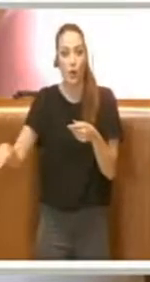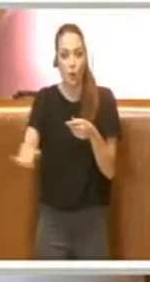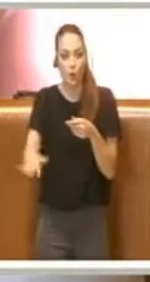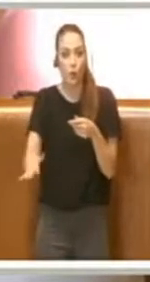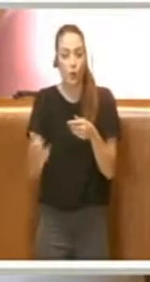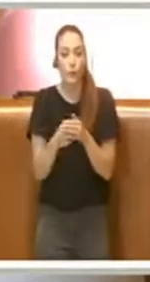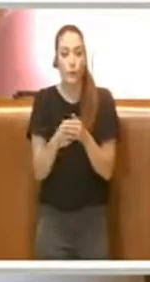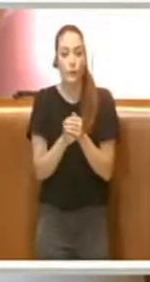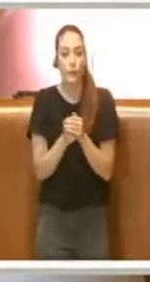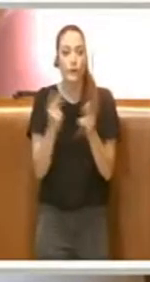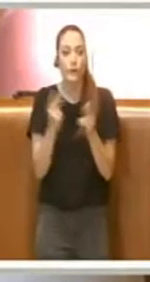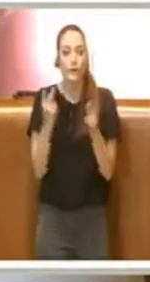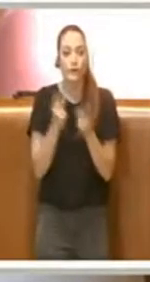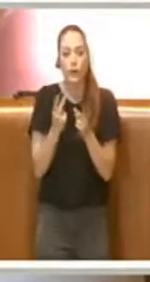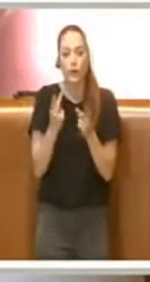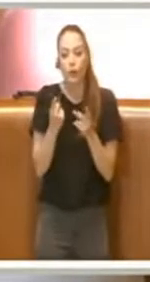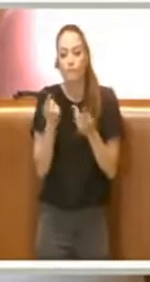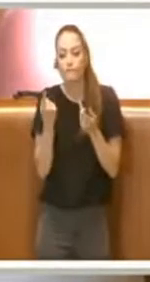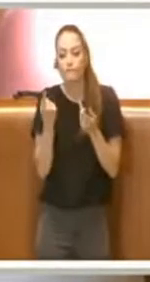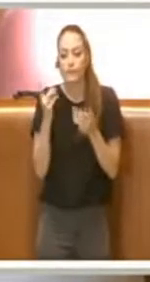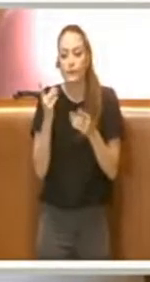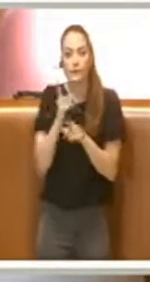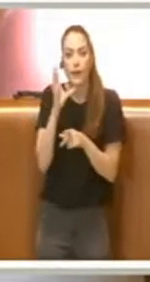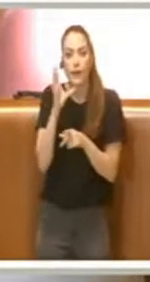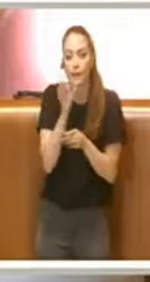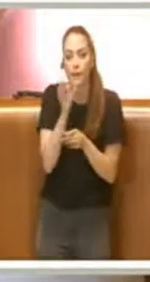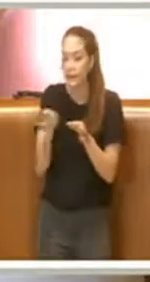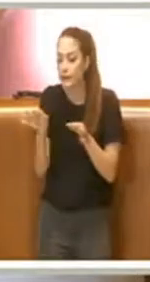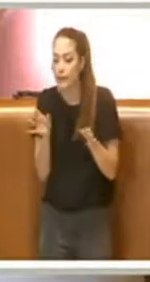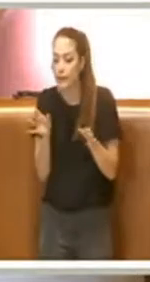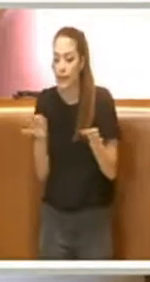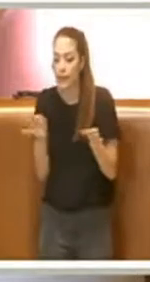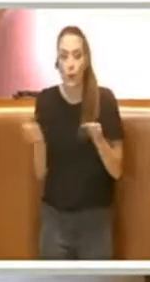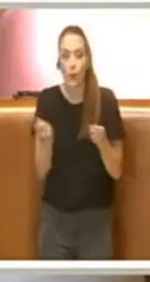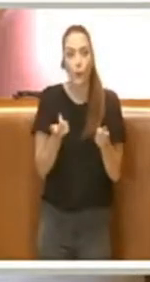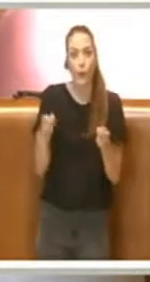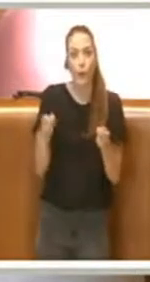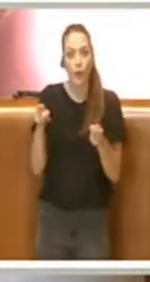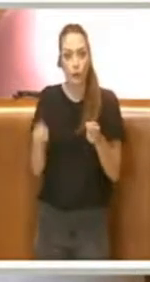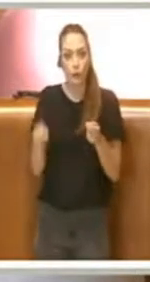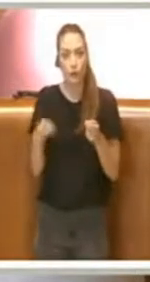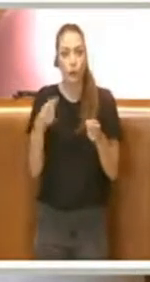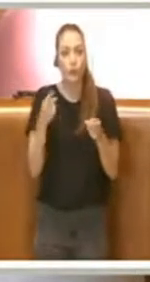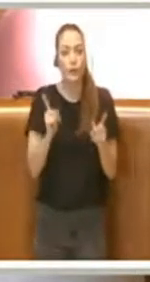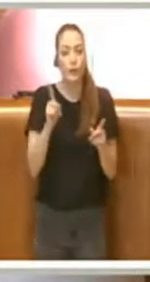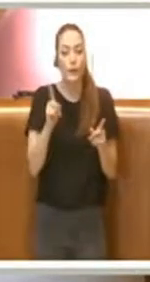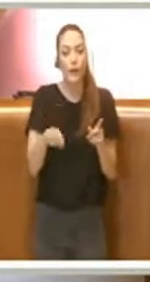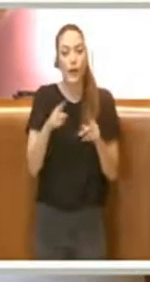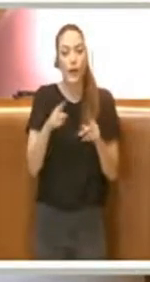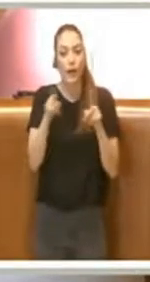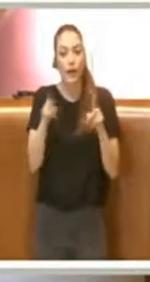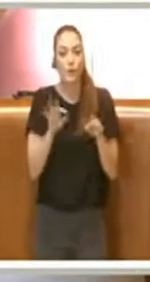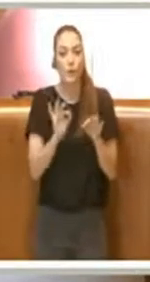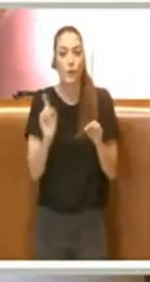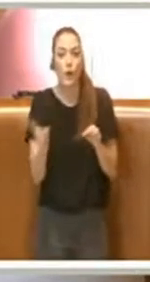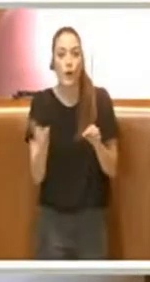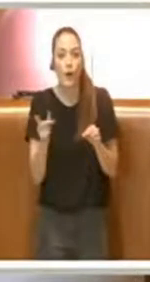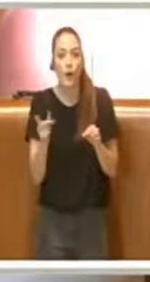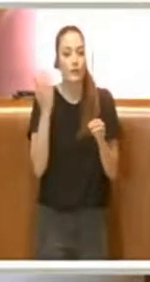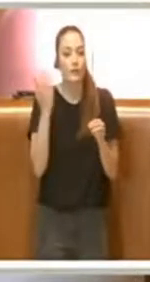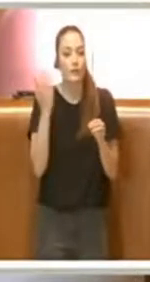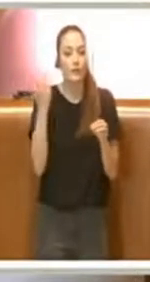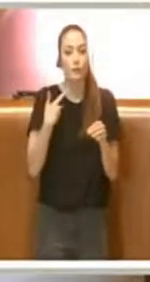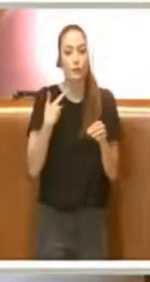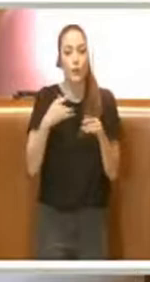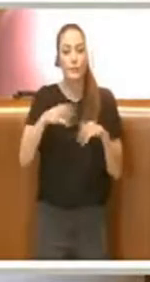arrivare a quantificarlo, a seconda anche delle dimensioni dell'esercizio interno e dei coperti persi, perché ci sono alcune pizzerie